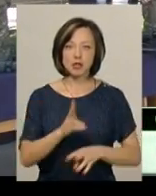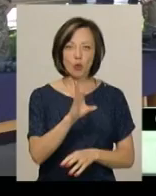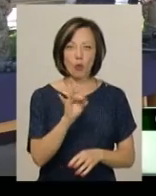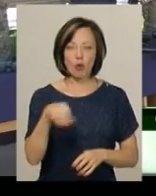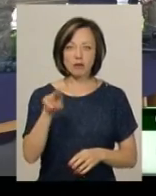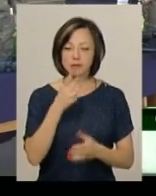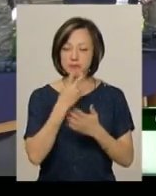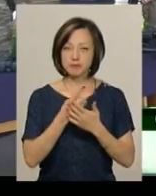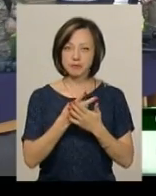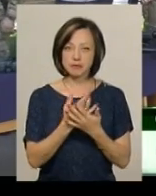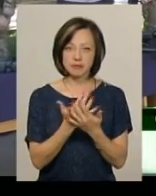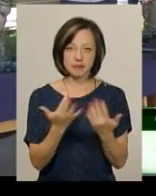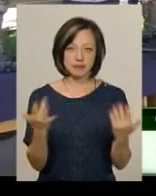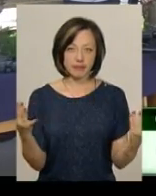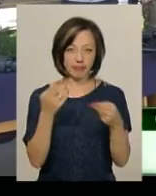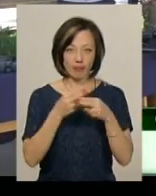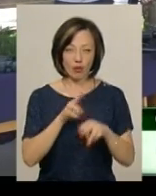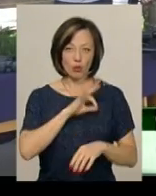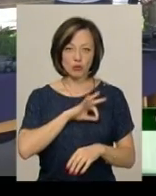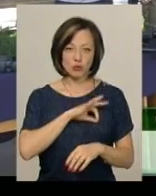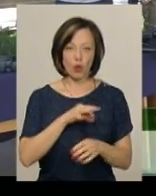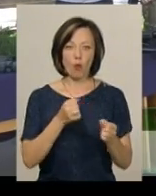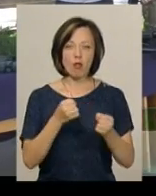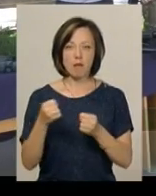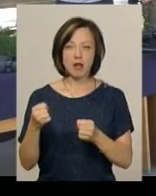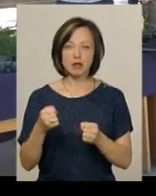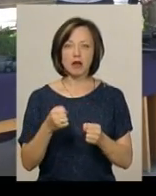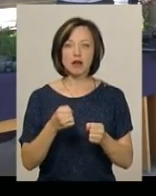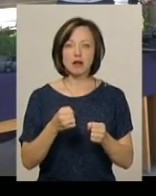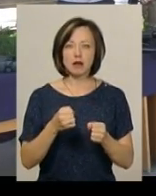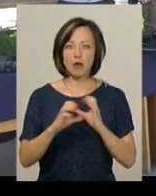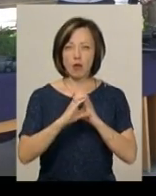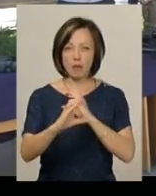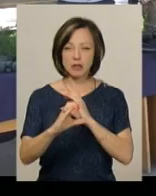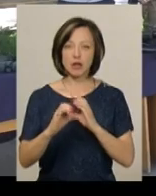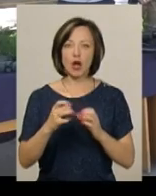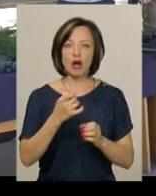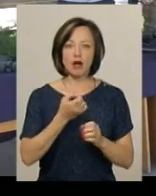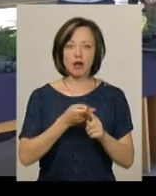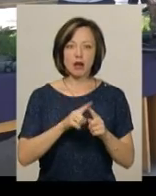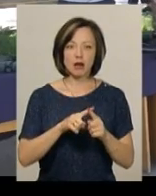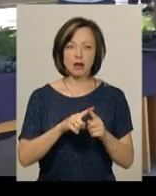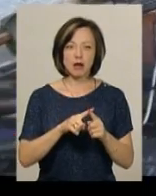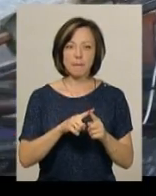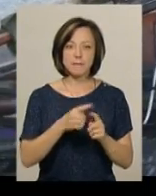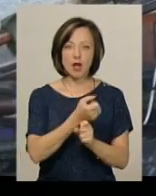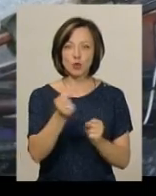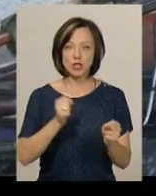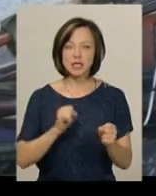тут озброєння, яким користуються. Це кулемети, автомати, рушниці та прилади для спостереження.